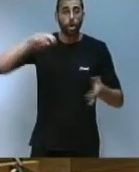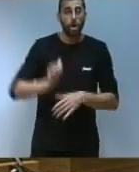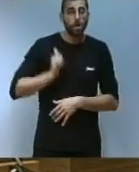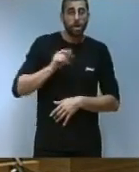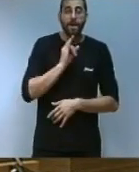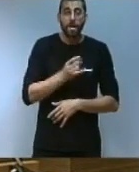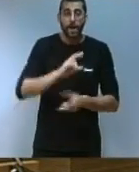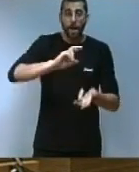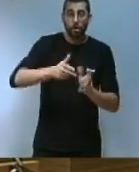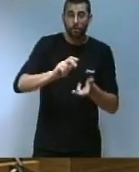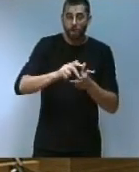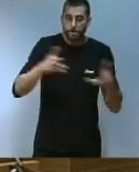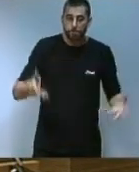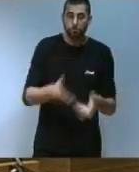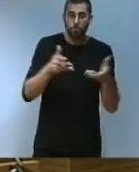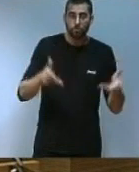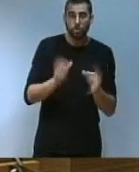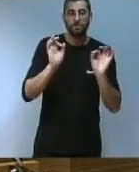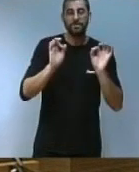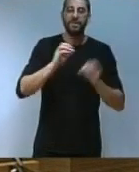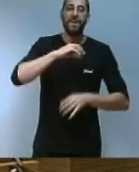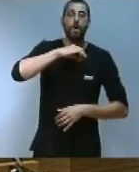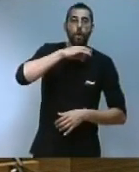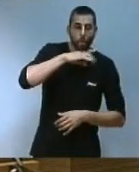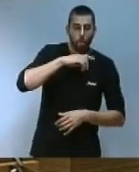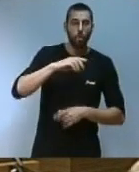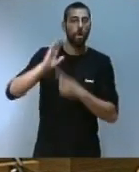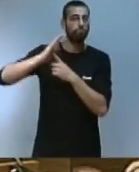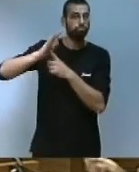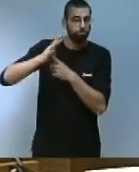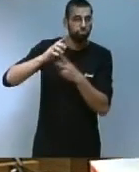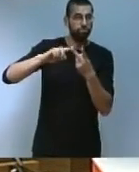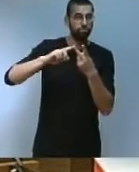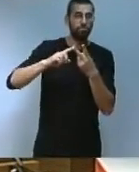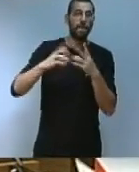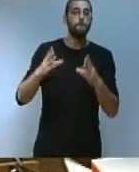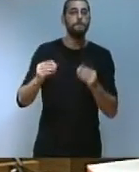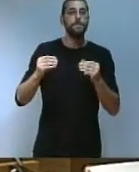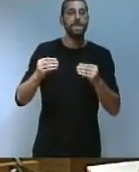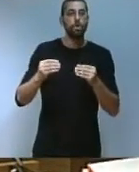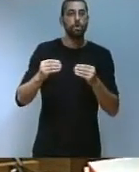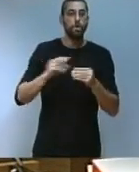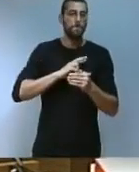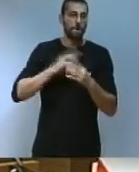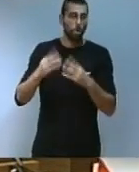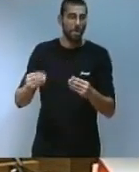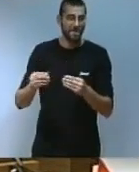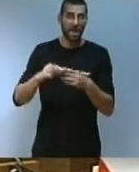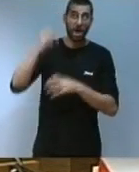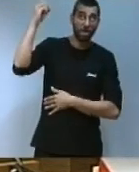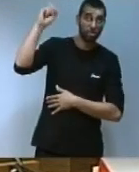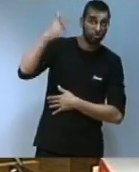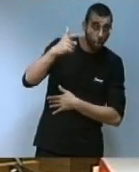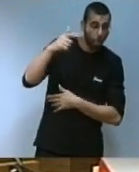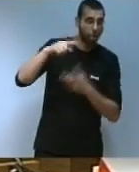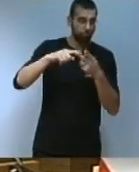energies renovables per a ús elèctric, energia eòlica, hidràulica, biomassa, fotovoltaica o solar, termoelèctrica,